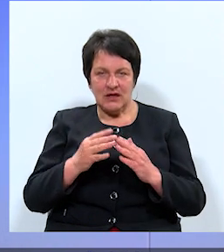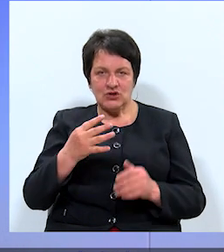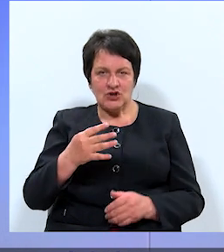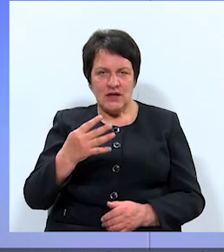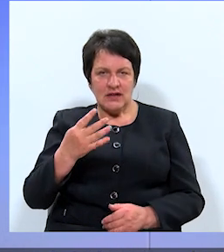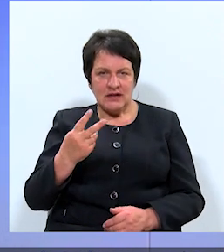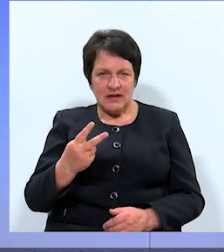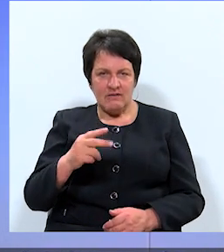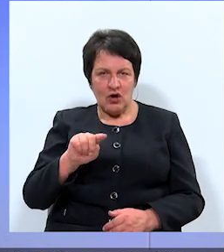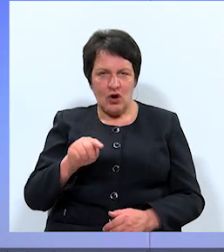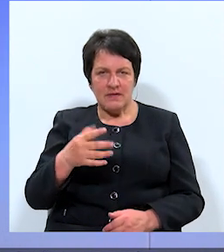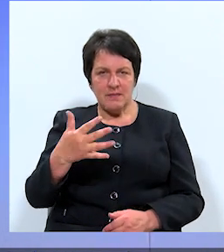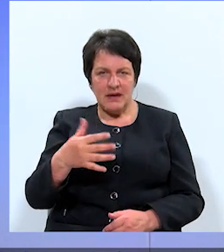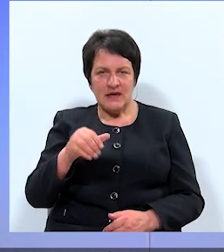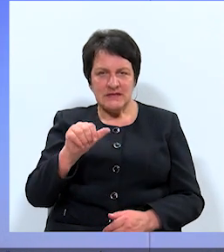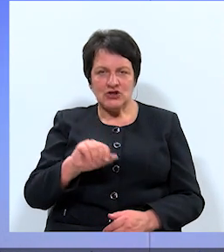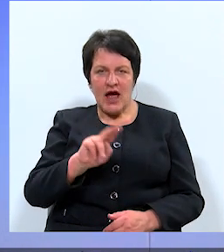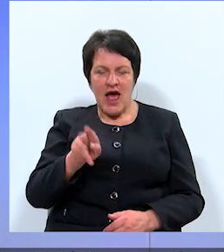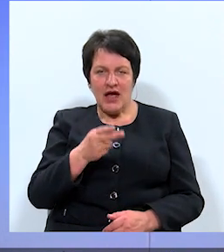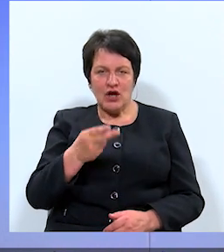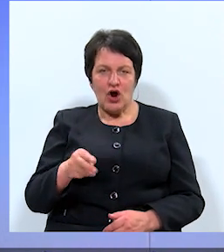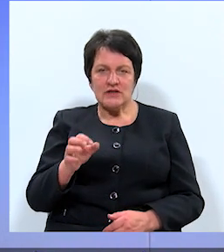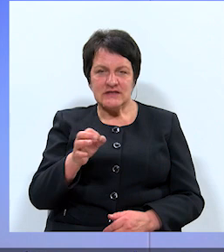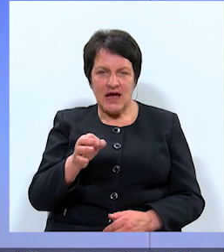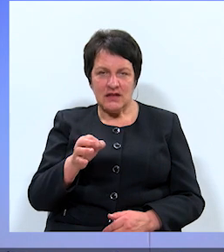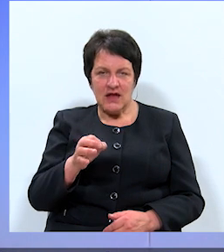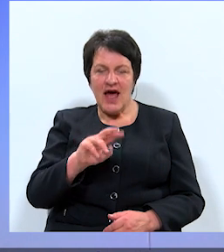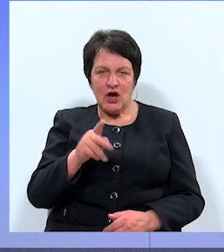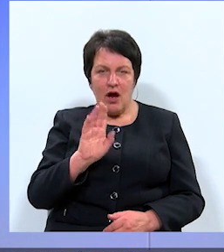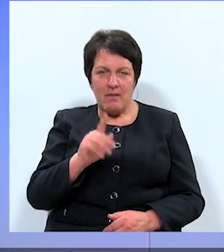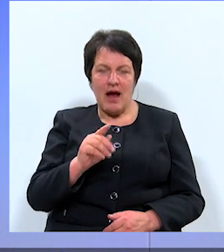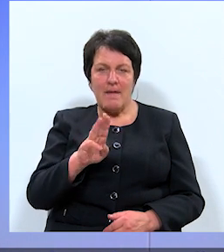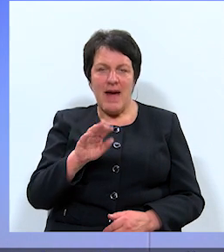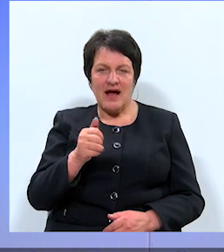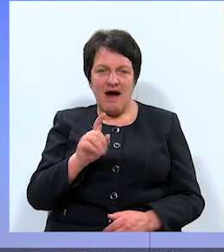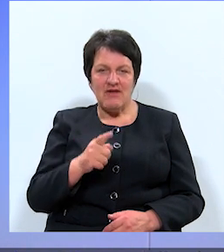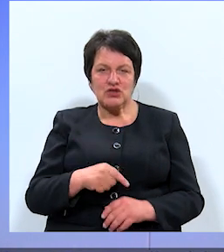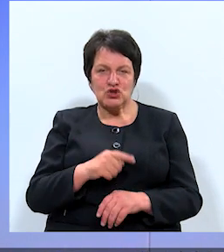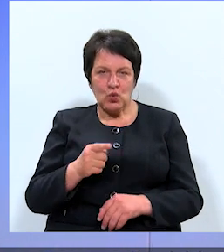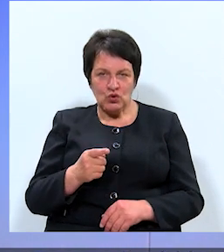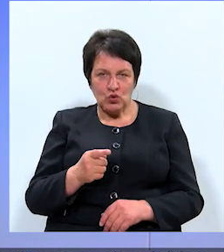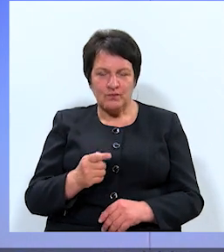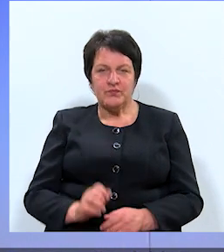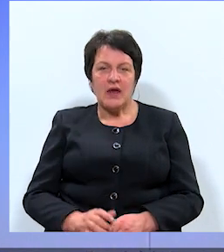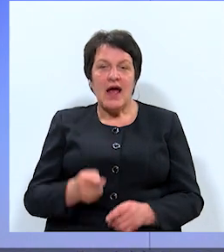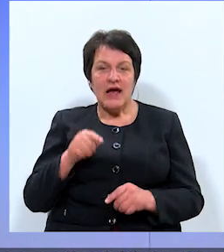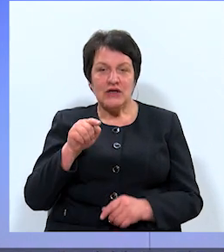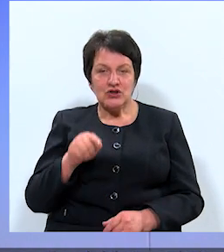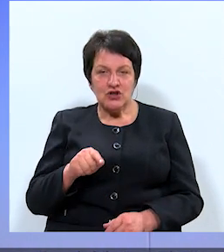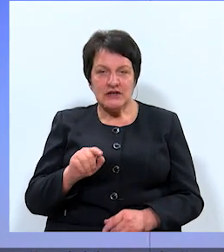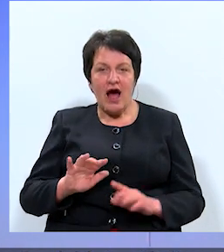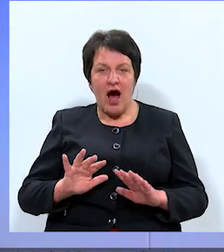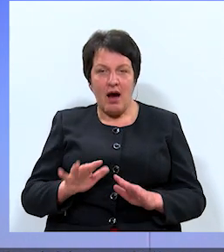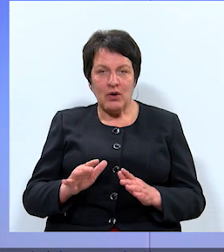,56 eirocenti par eiro par megavatstundu. Šīs